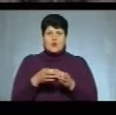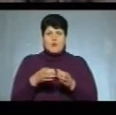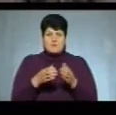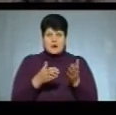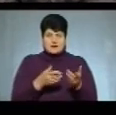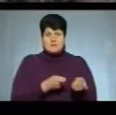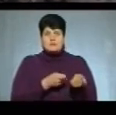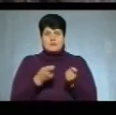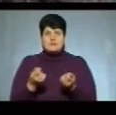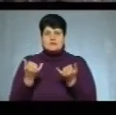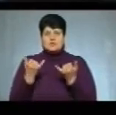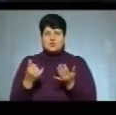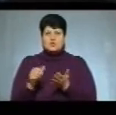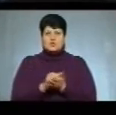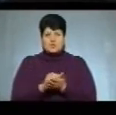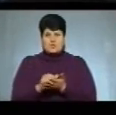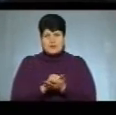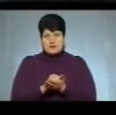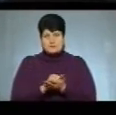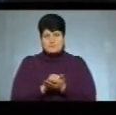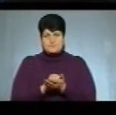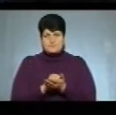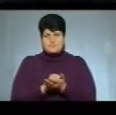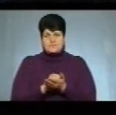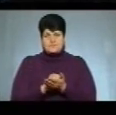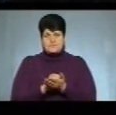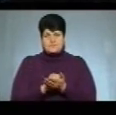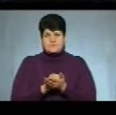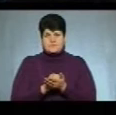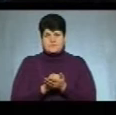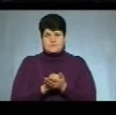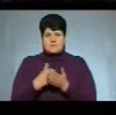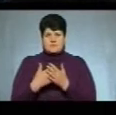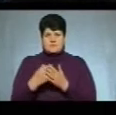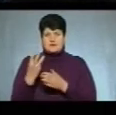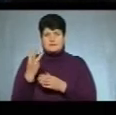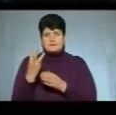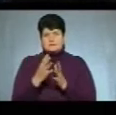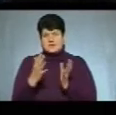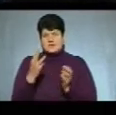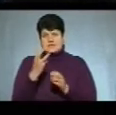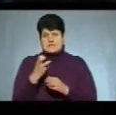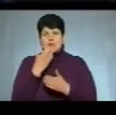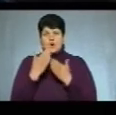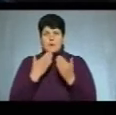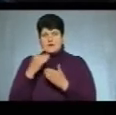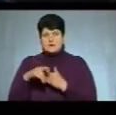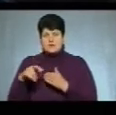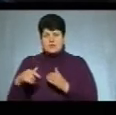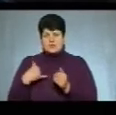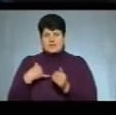привезли сьогодні документи. У нас більше, як 300 опитаних людей, у нас